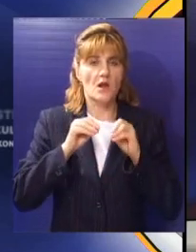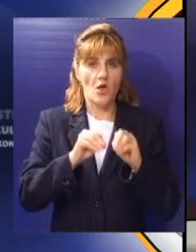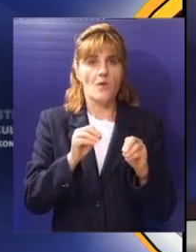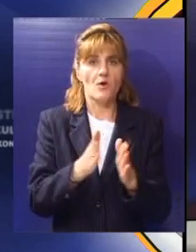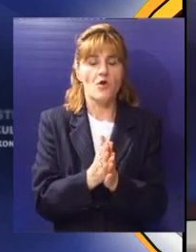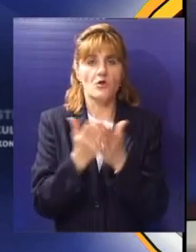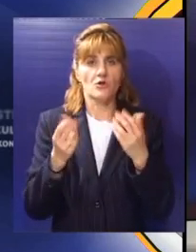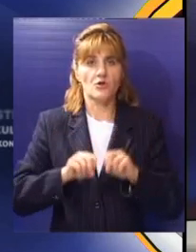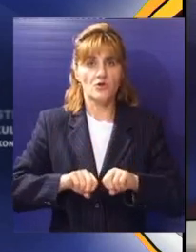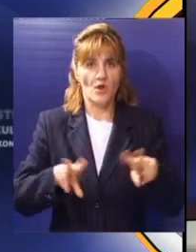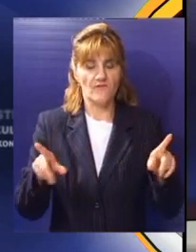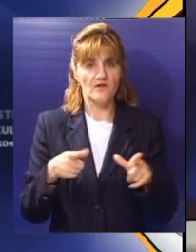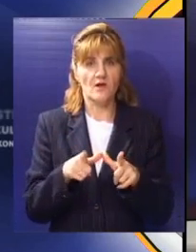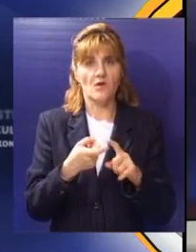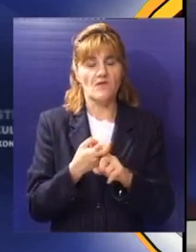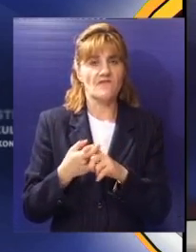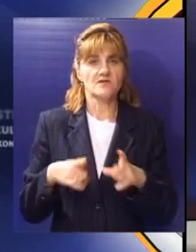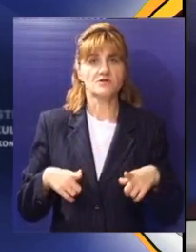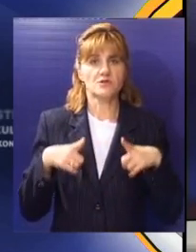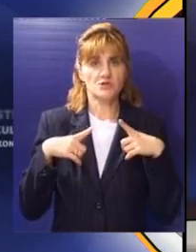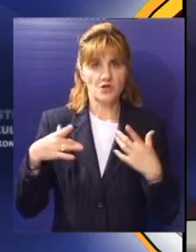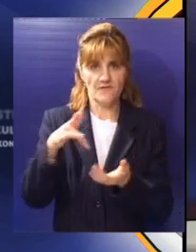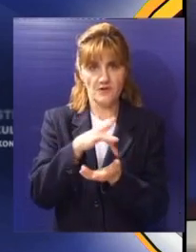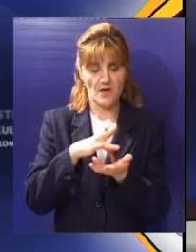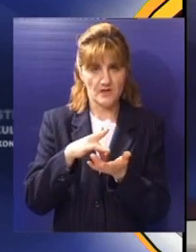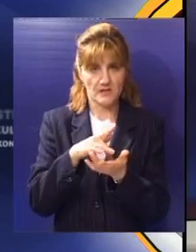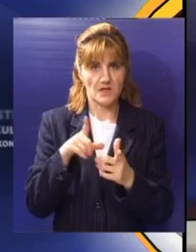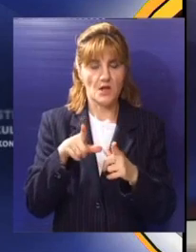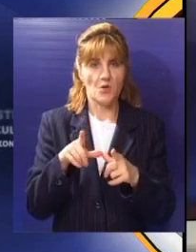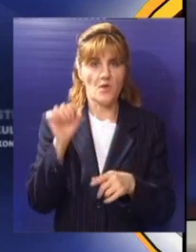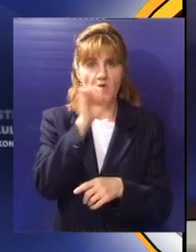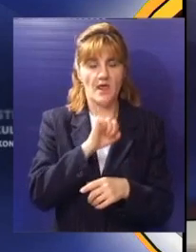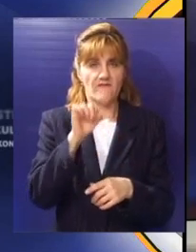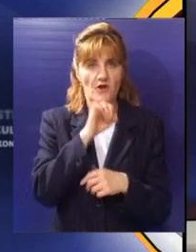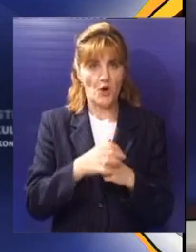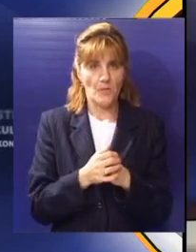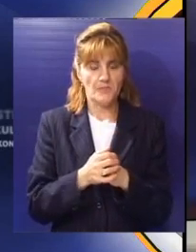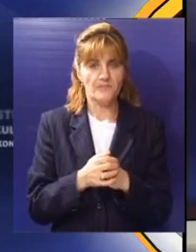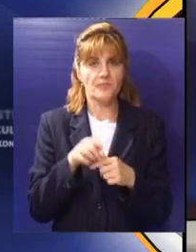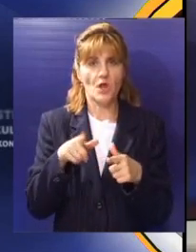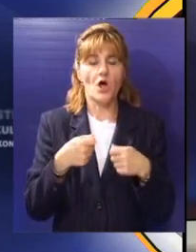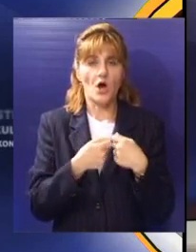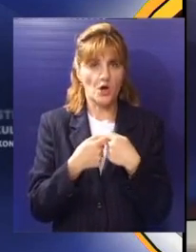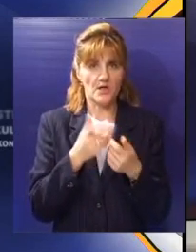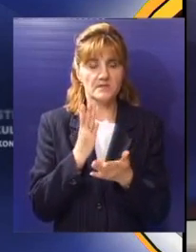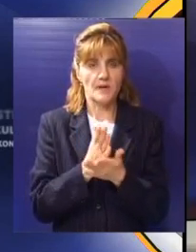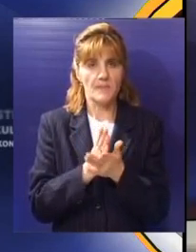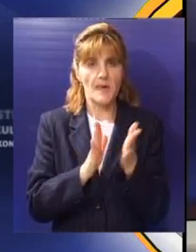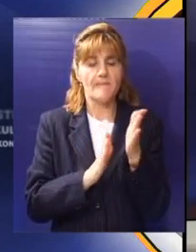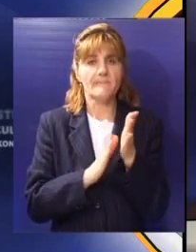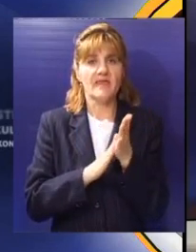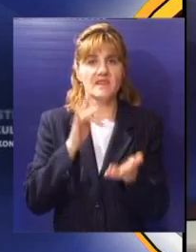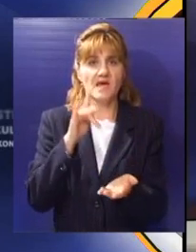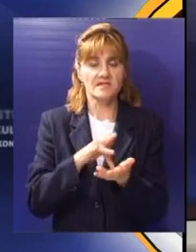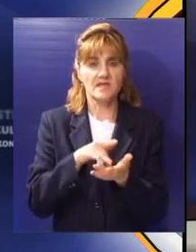obuka novinara na temu izveštavanja o pitanjima vezanim za životnu sredinu u regionu jugoistočne Evrope. Organizator je